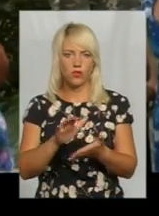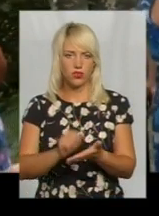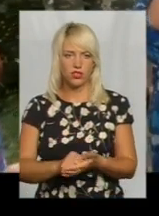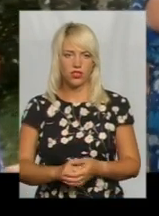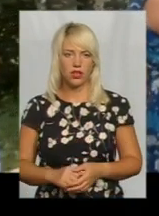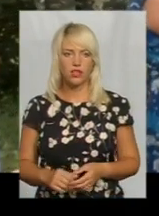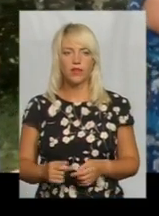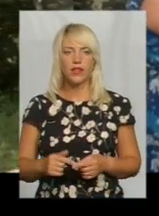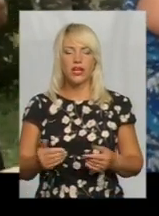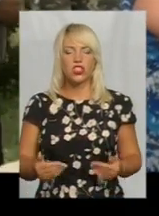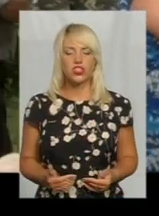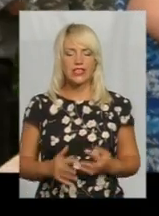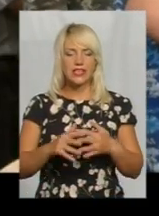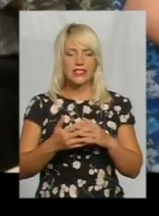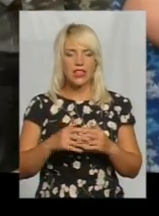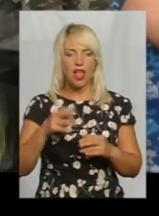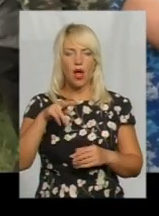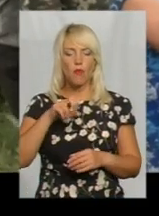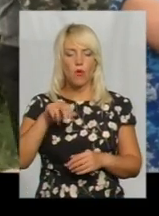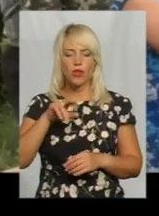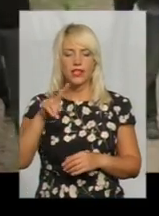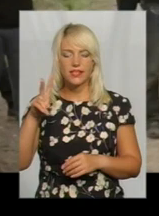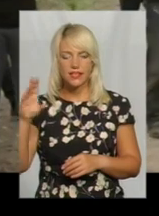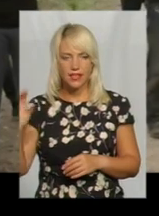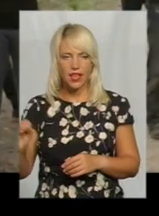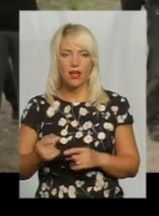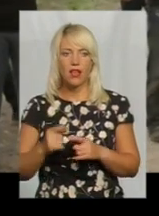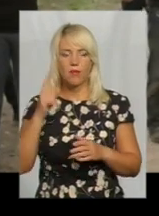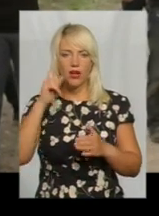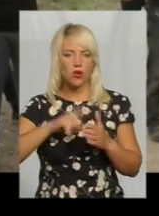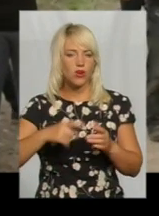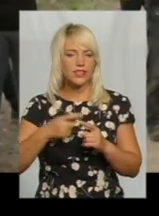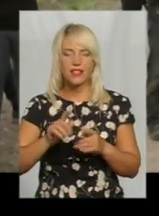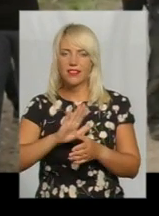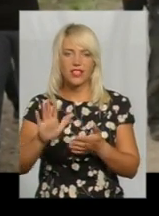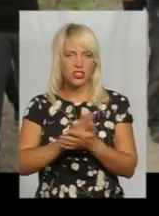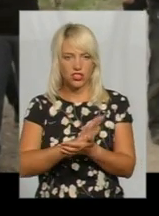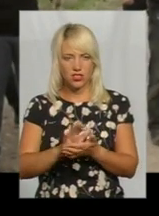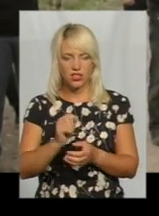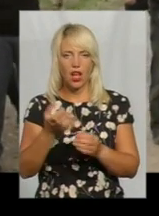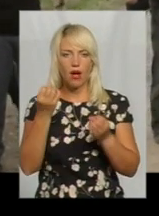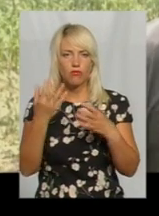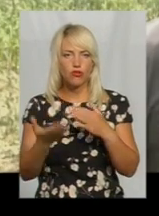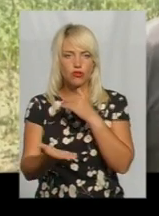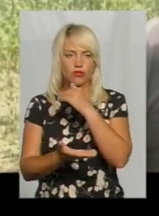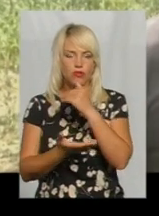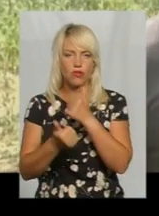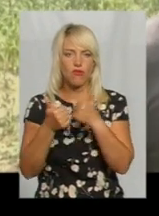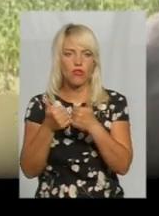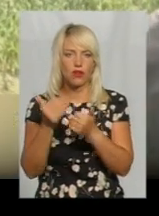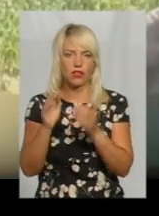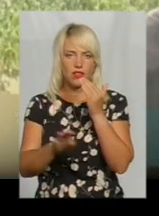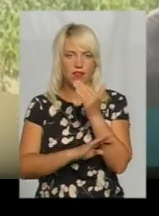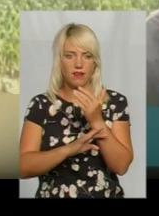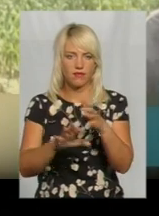Житель села Подільського Летичівського району переконаний, що це не чистка лісосмуги вздовж дороги, а вирізка хорошої деревини. Це є вирізка,